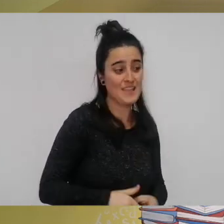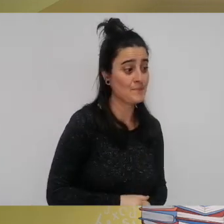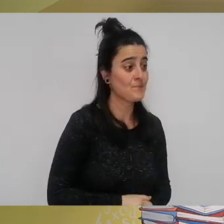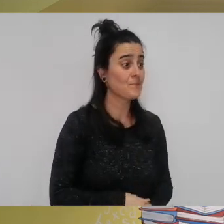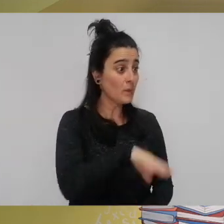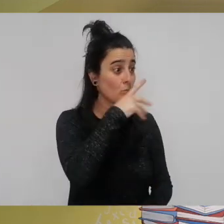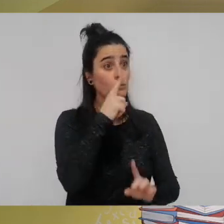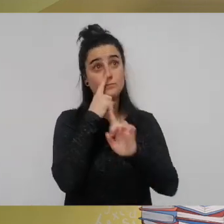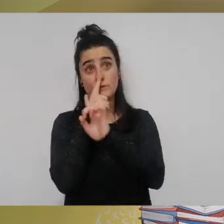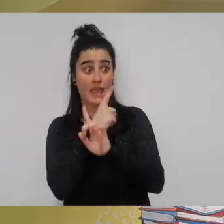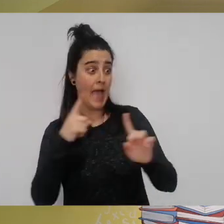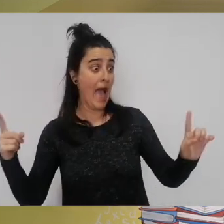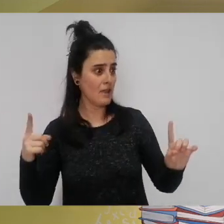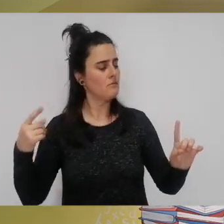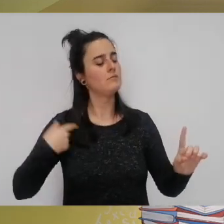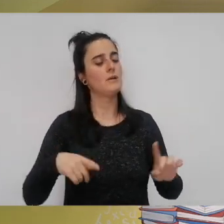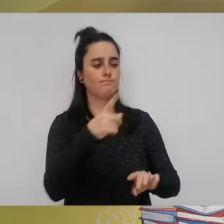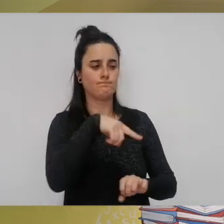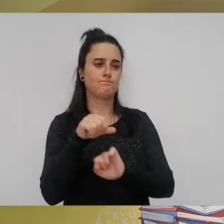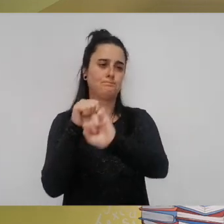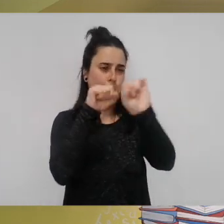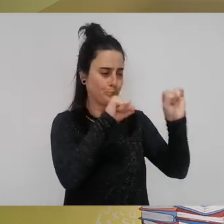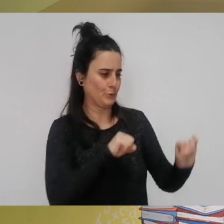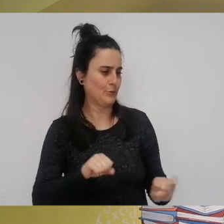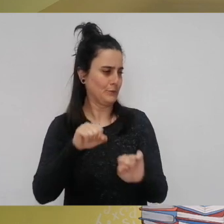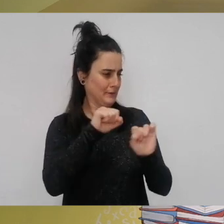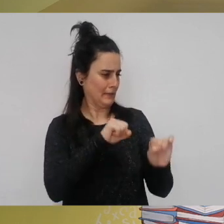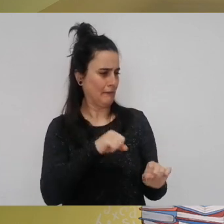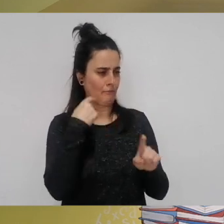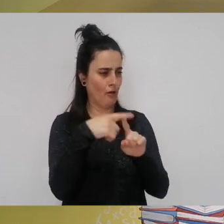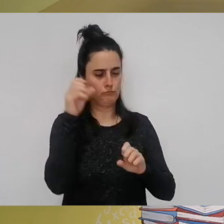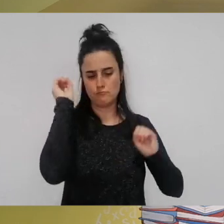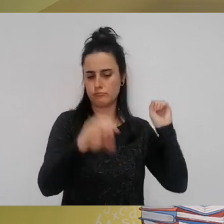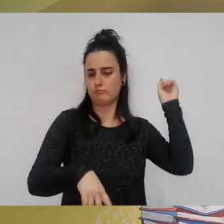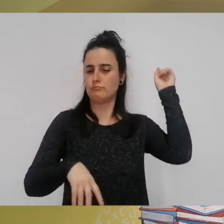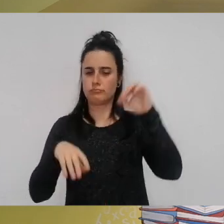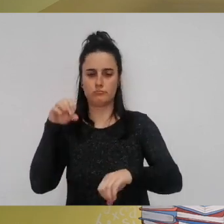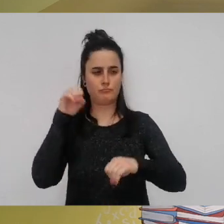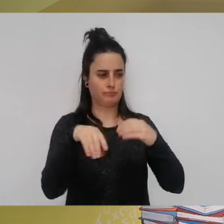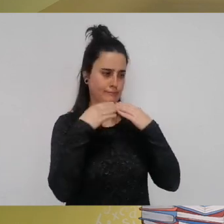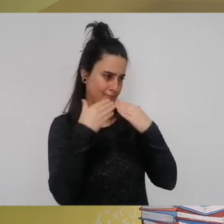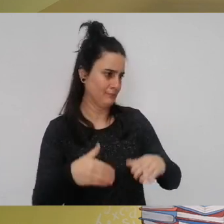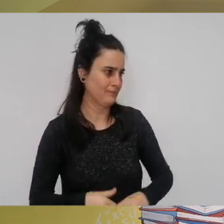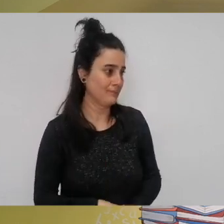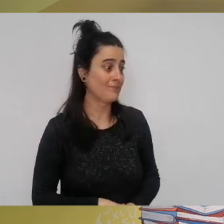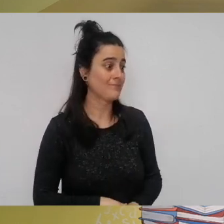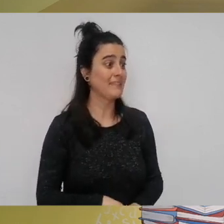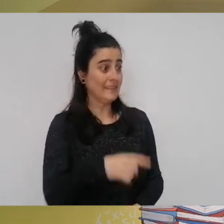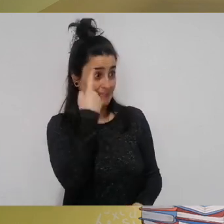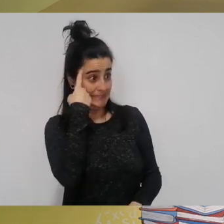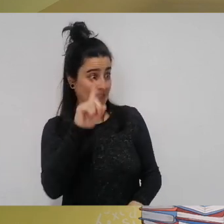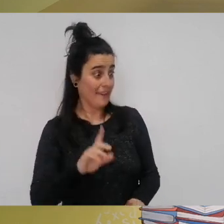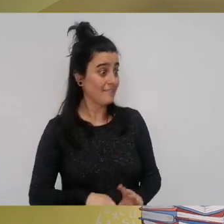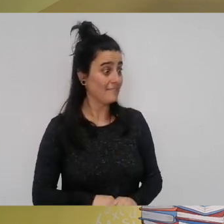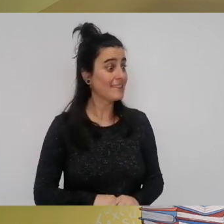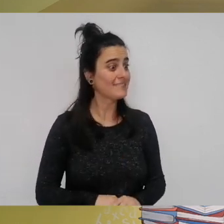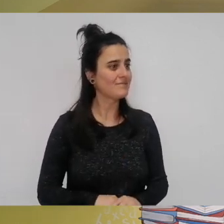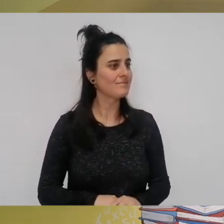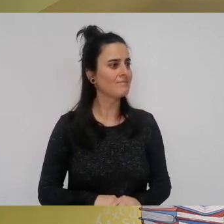urte guztirako duzue babesa horbota duzuen guztiarekin eta badakizu zer